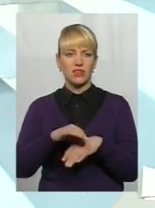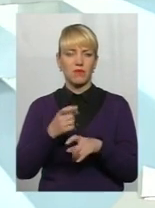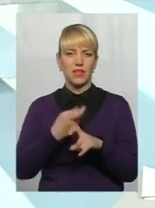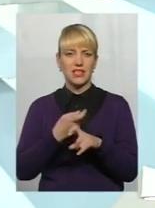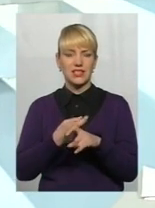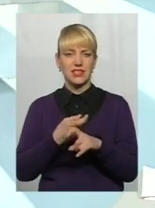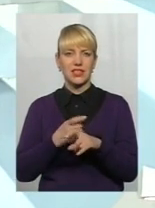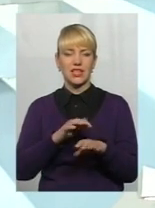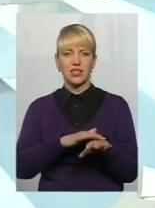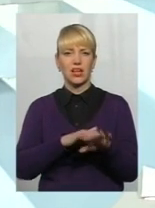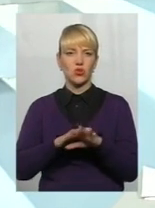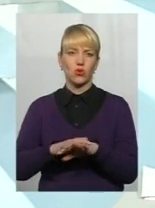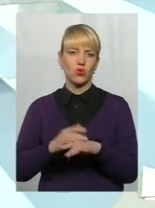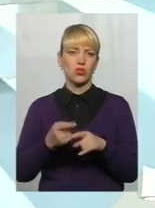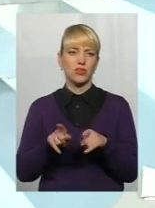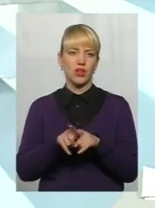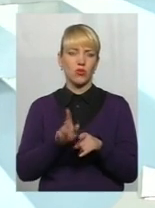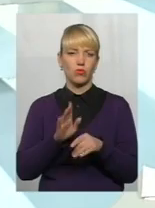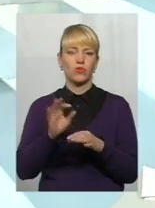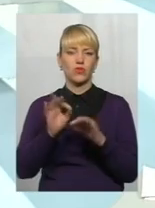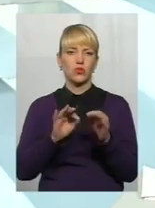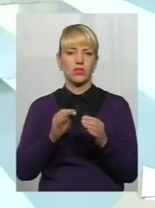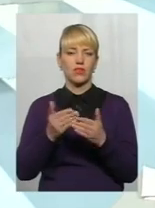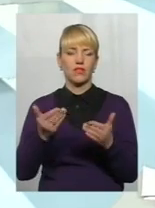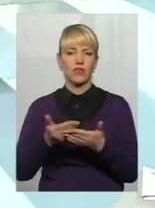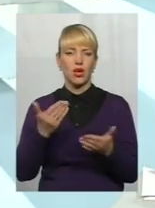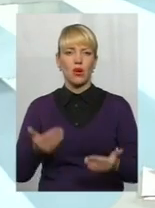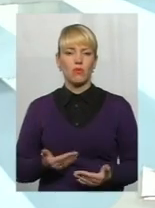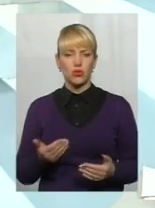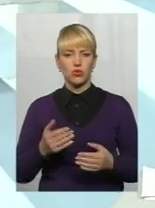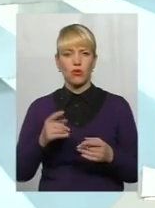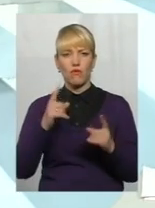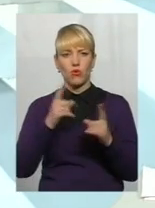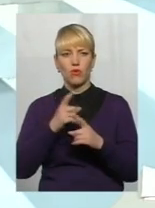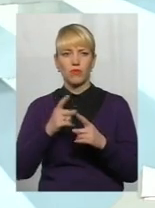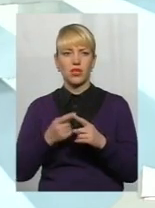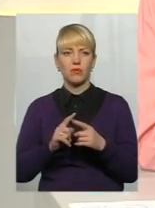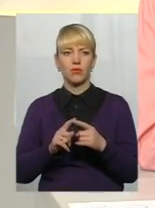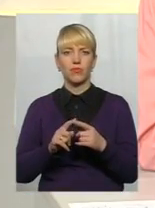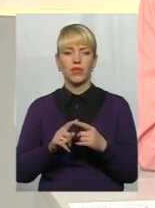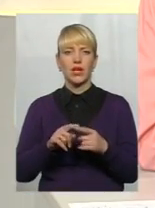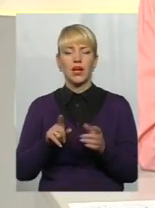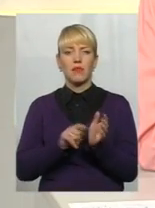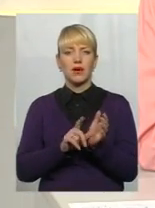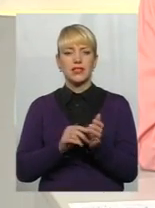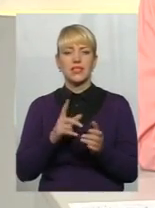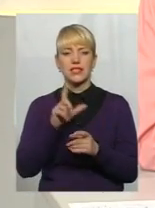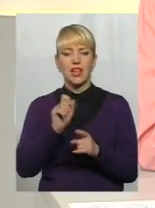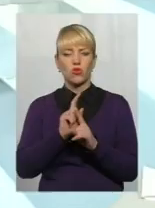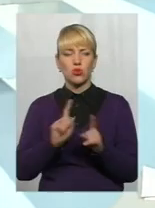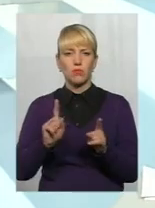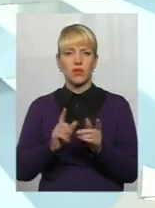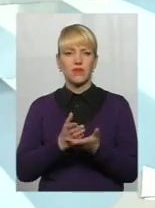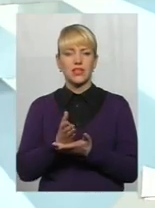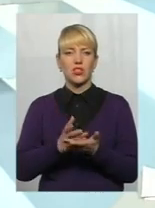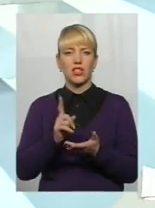надбавки встановлені в відсотках від прожиткового мінімуму від 25 до 50%. Пенсії за особливі заслуги,